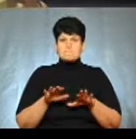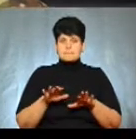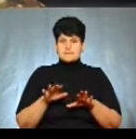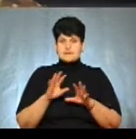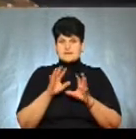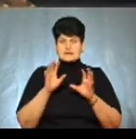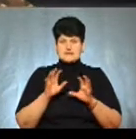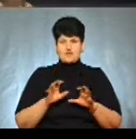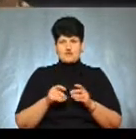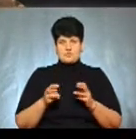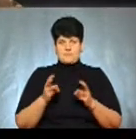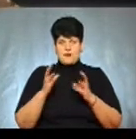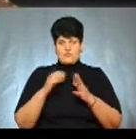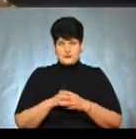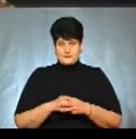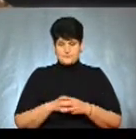незаконного спалювання.